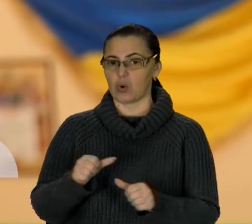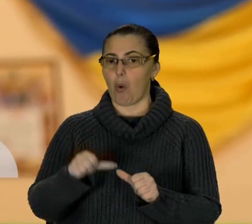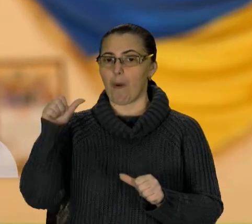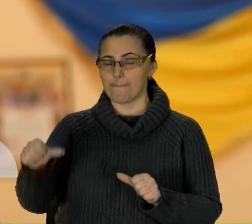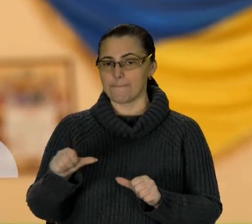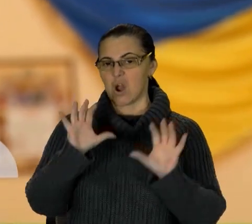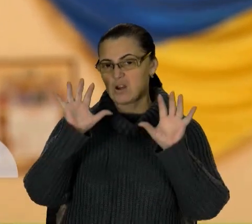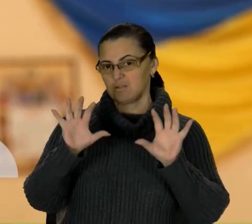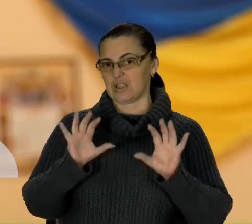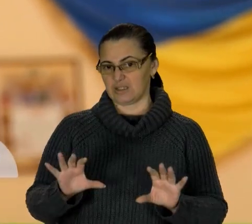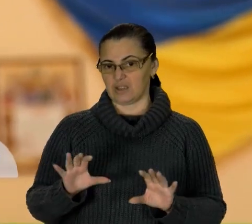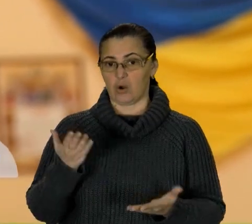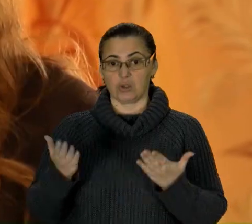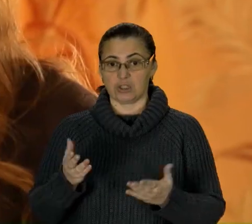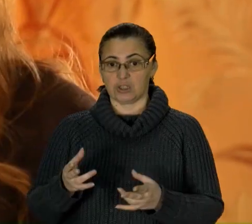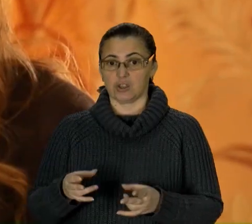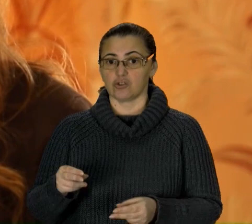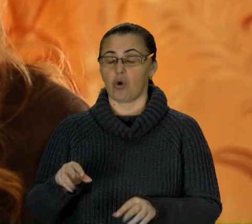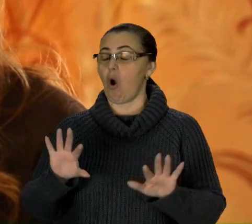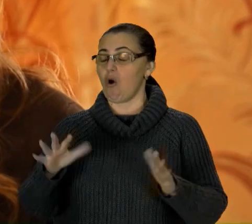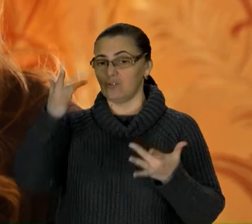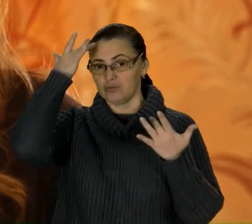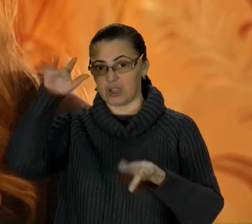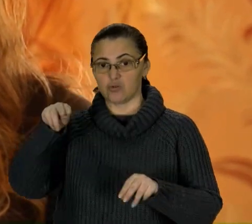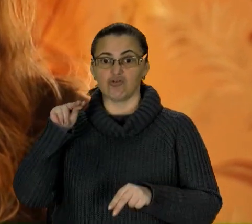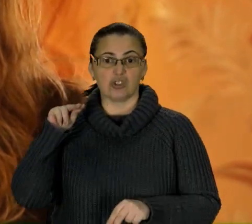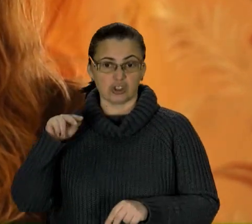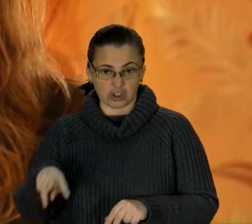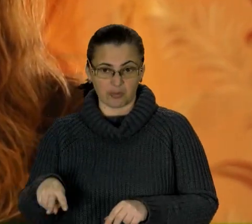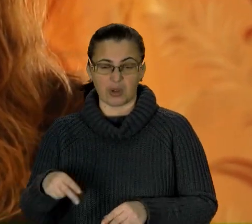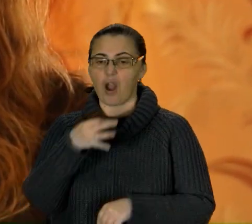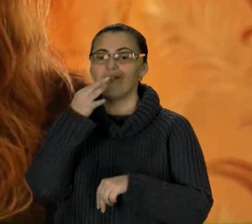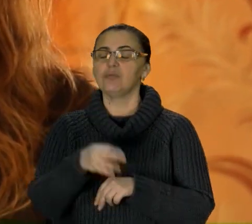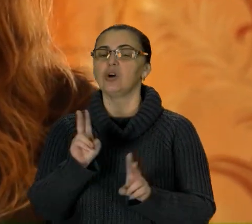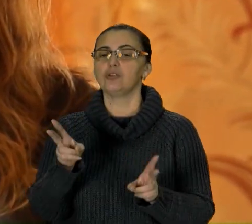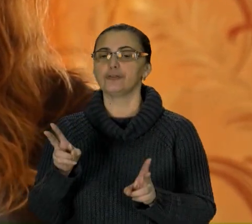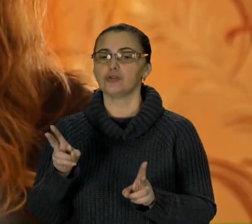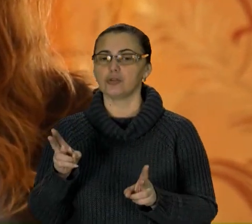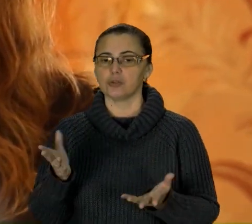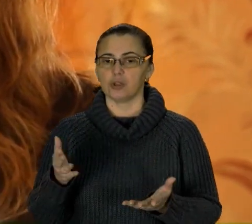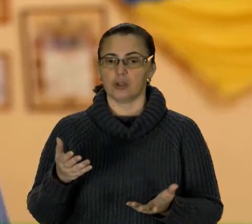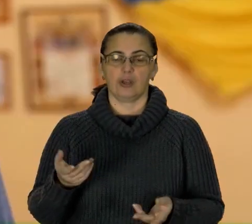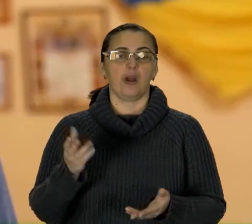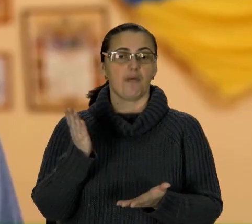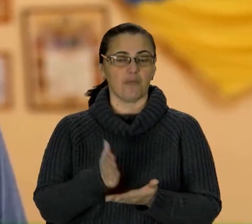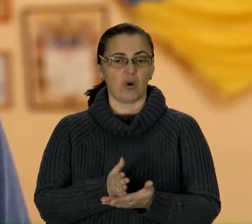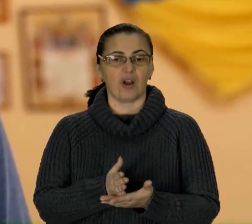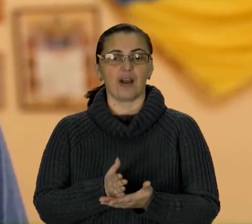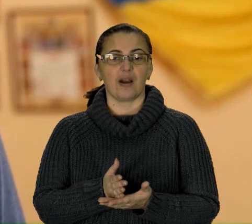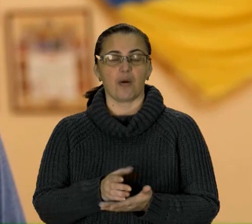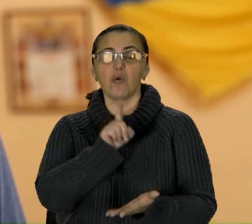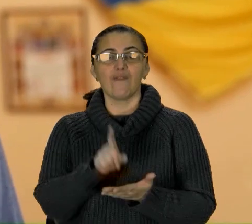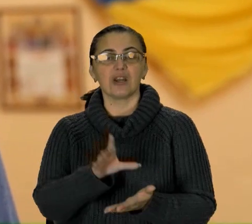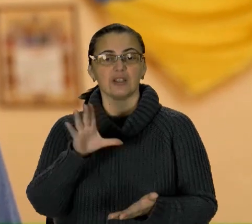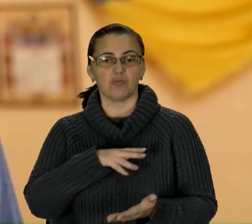відповідальність з голови, який несе на це відповідальність. Це є професія підвищеного ризику небезпеки. Має бути ліцензія на здійснення такої